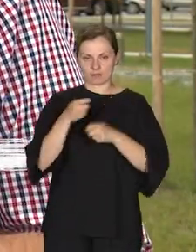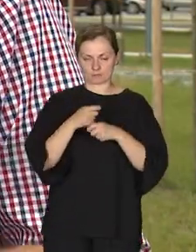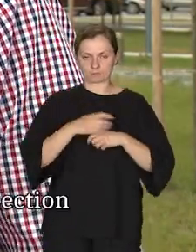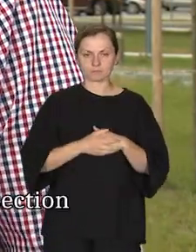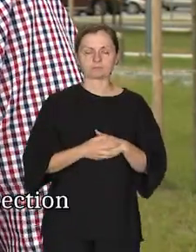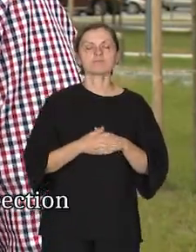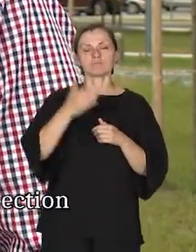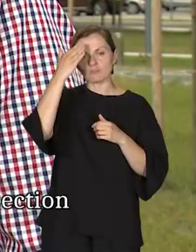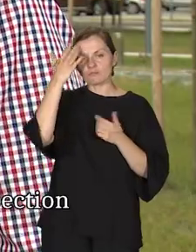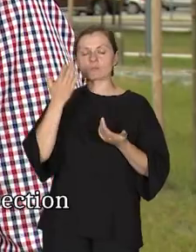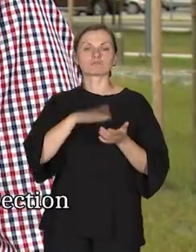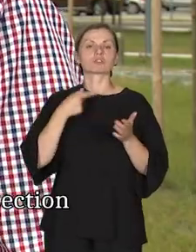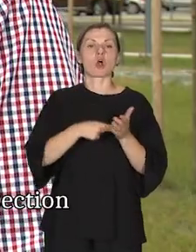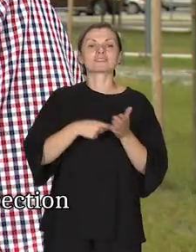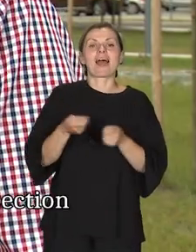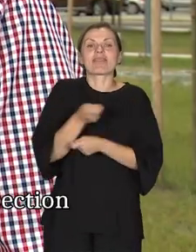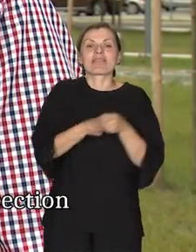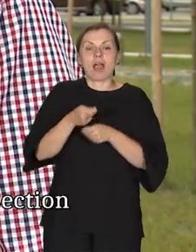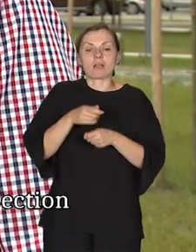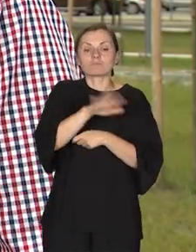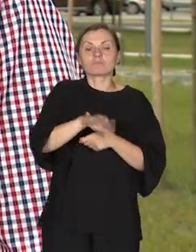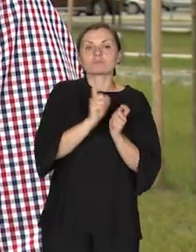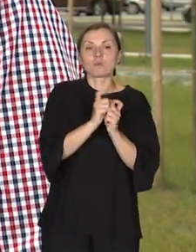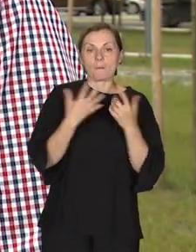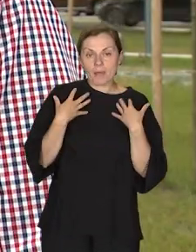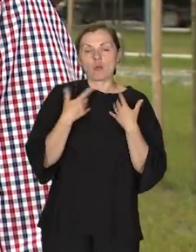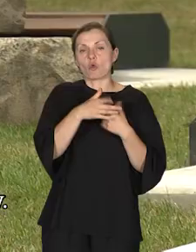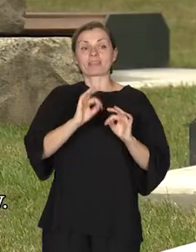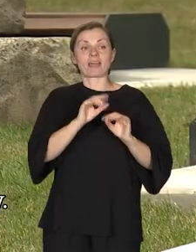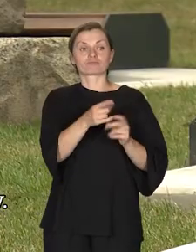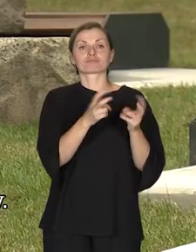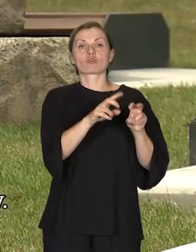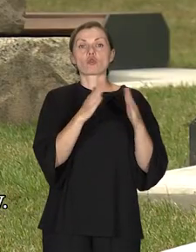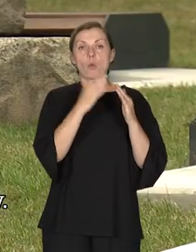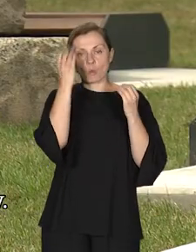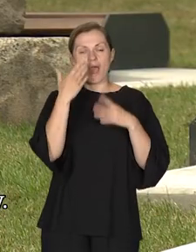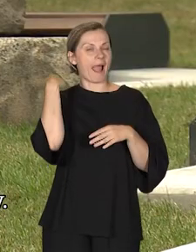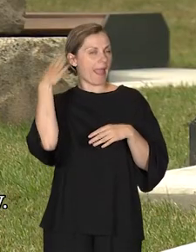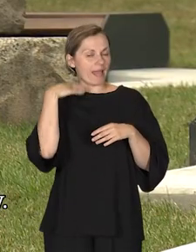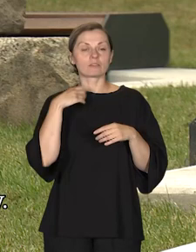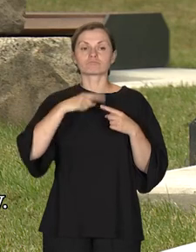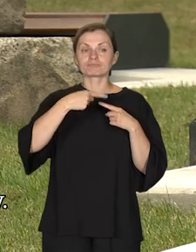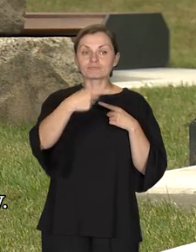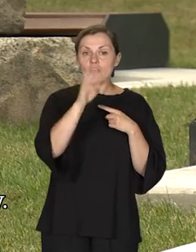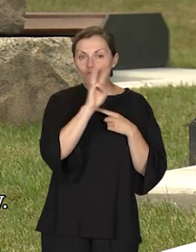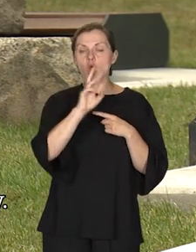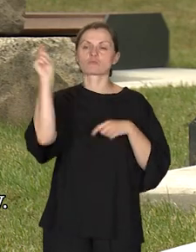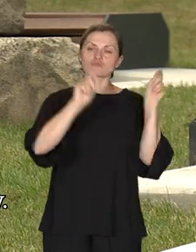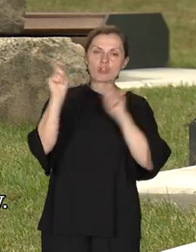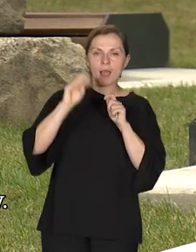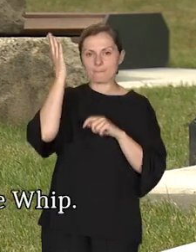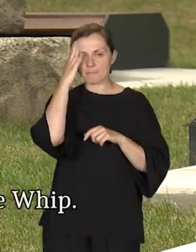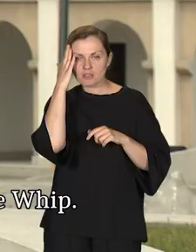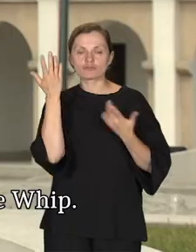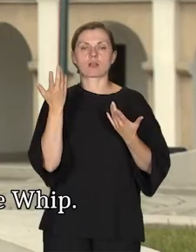I wiemy, że na przykład ostatnie targowisko w obrębie parku to było tam, gdzie teraz jest Dom Kultury. Kiedyś tam normalnie co wtorek przyjeżdżali okoliczni mieszkańcy.